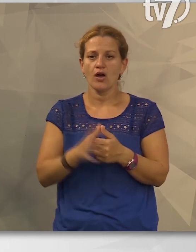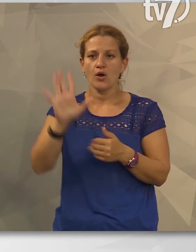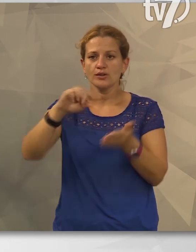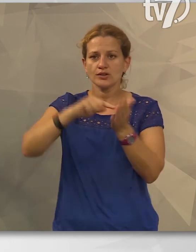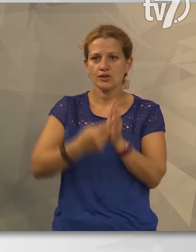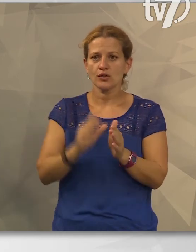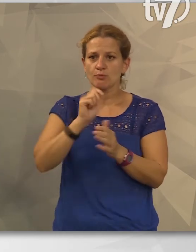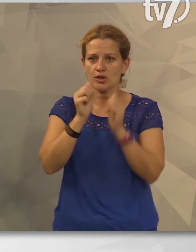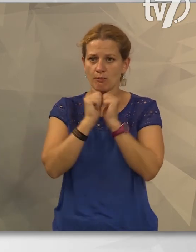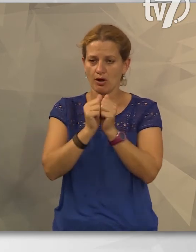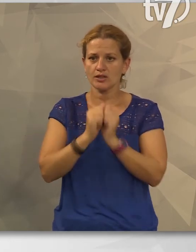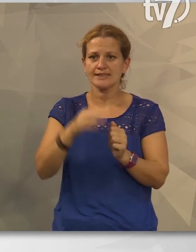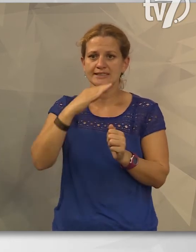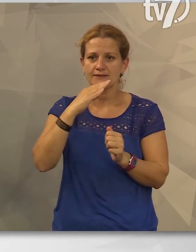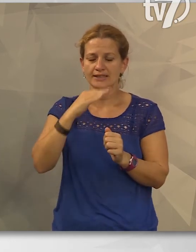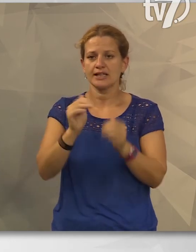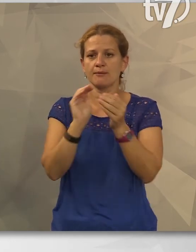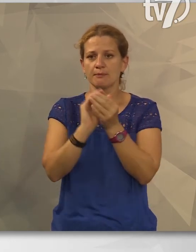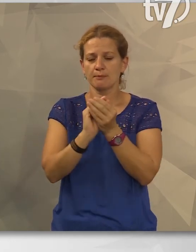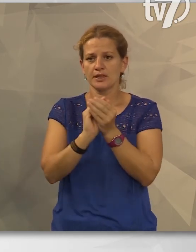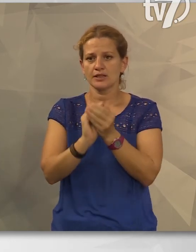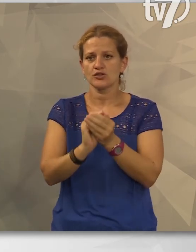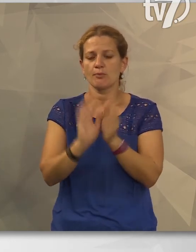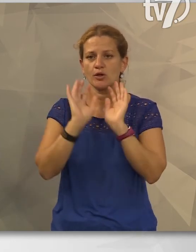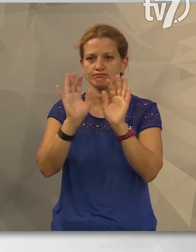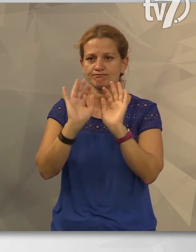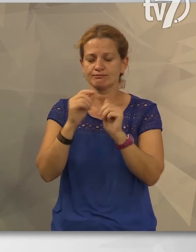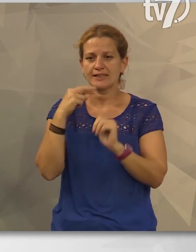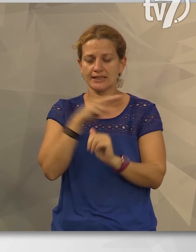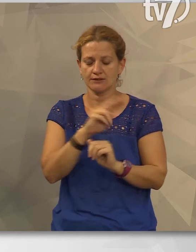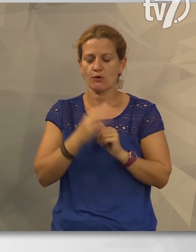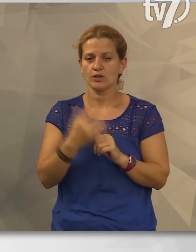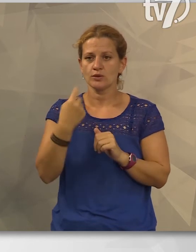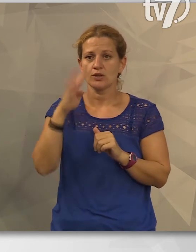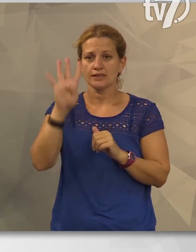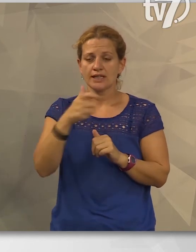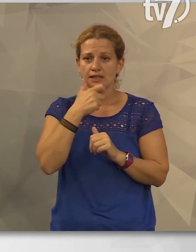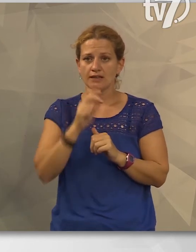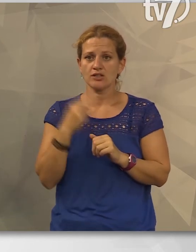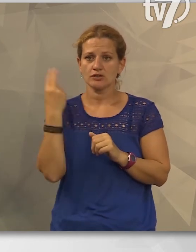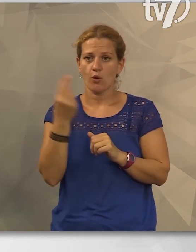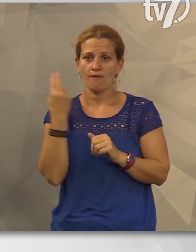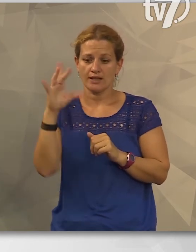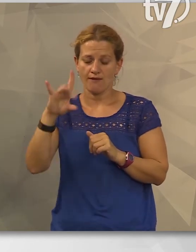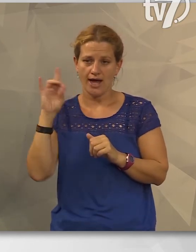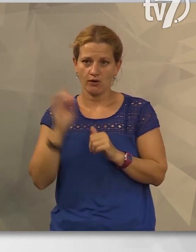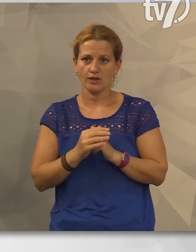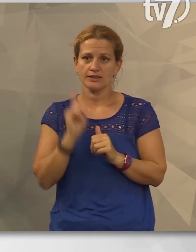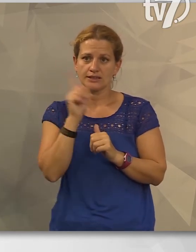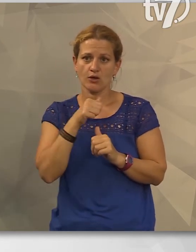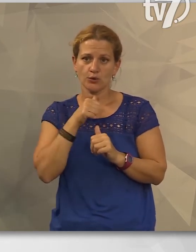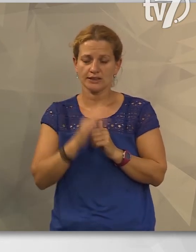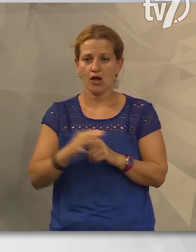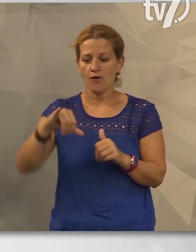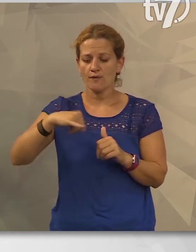ötszörös magyar bajnok Svitelszky-békéscsabai röplabdáese hétfőn. A 24 éves szlovén válogató Tina Grudina